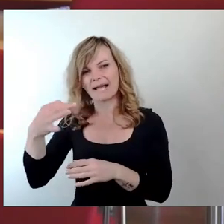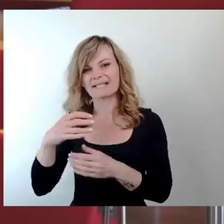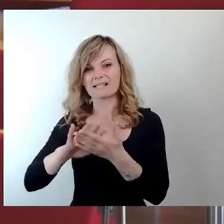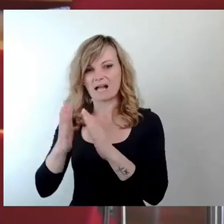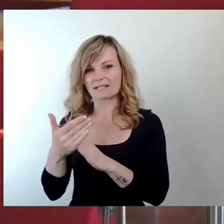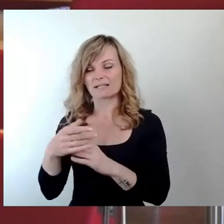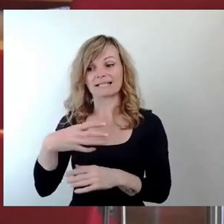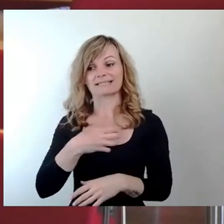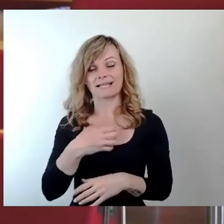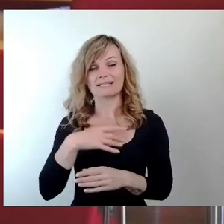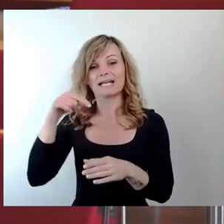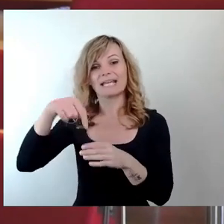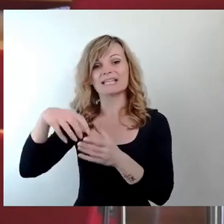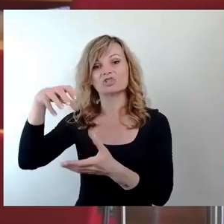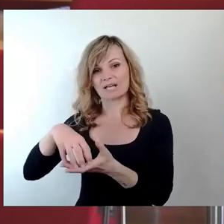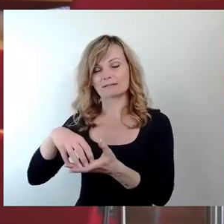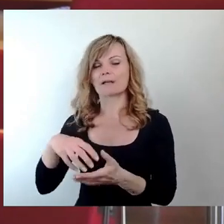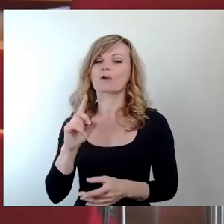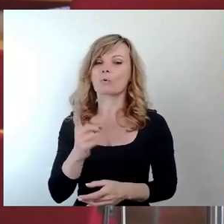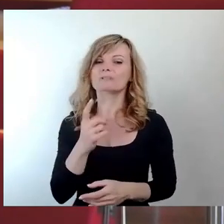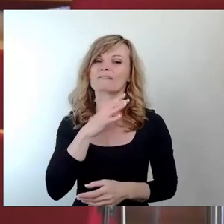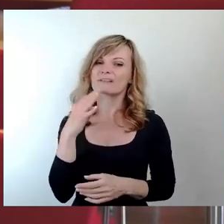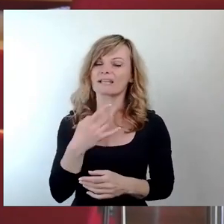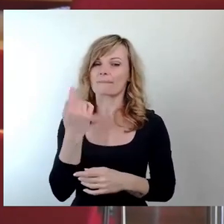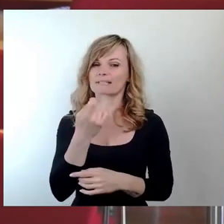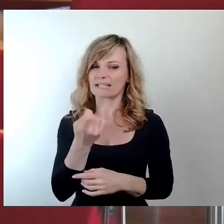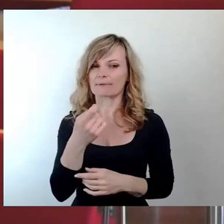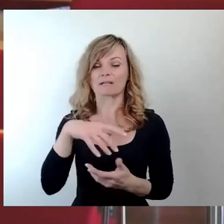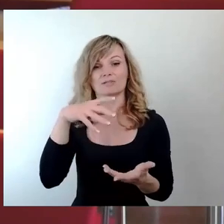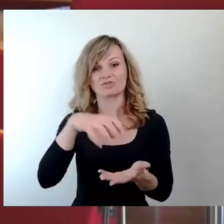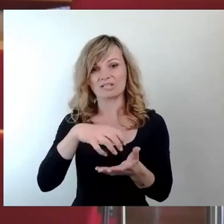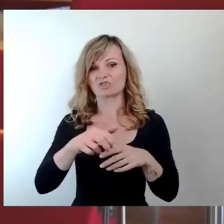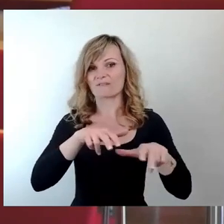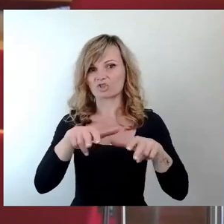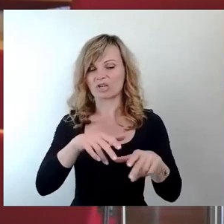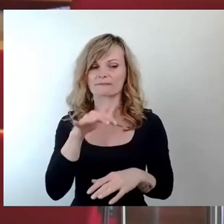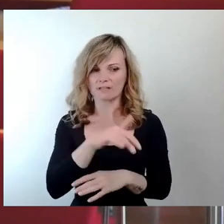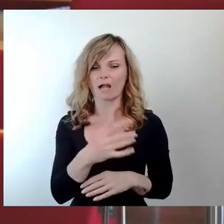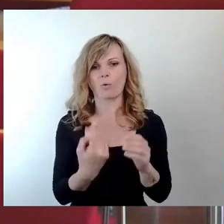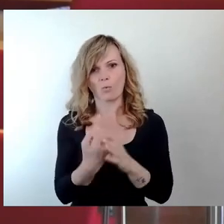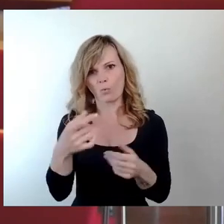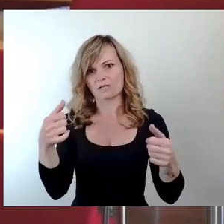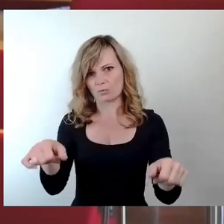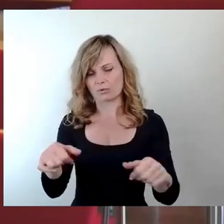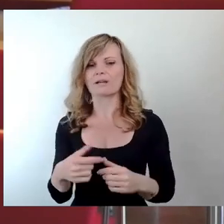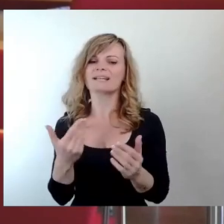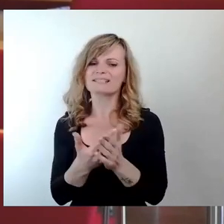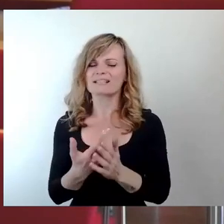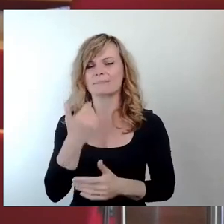aber auch viele Betriebe der gesamten städtischen Wirtschaft unter Druck. Daher bitte ich um die Beantwortung folgender Fragen.